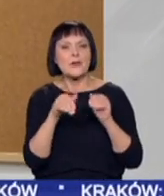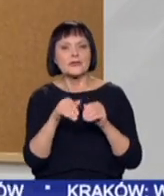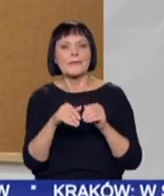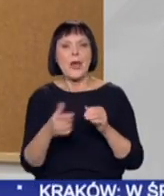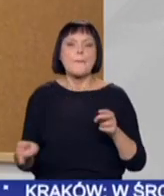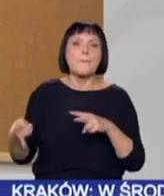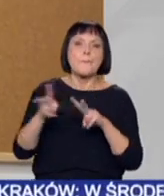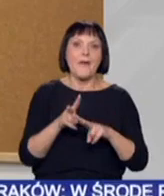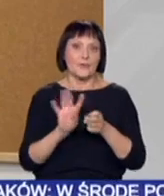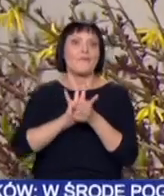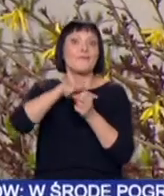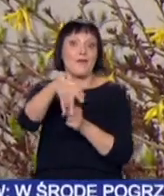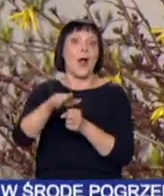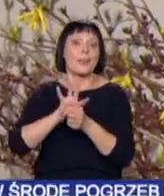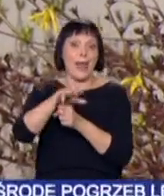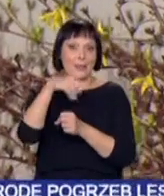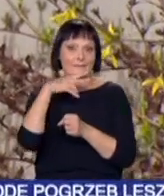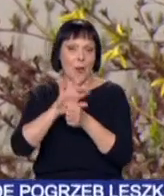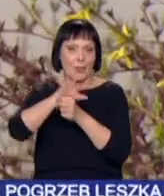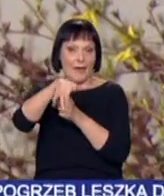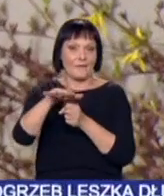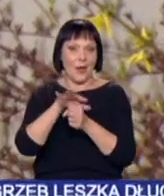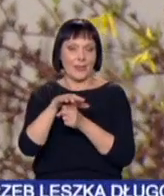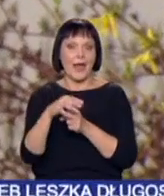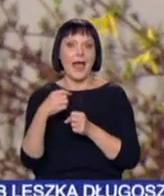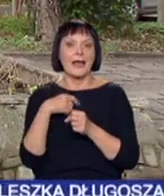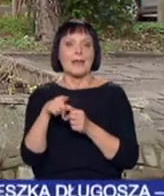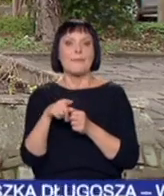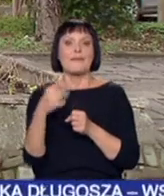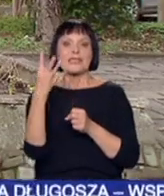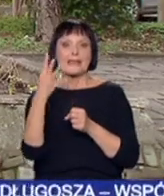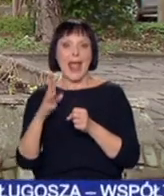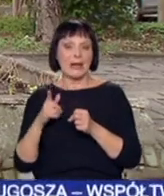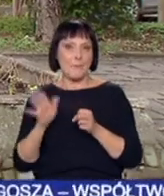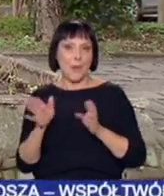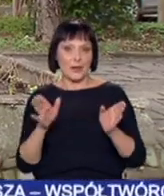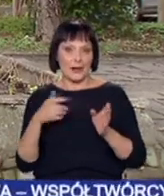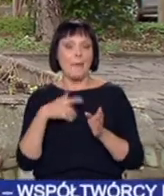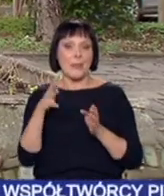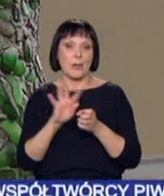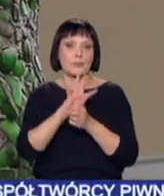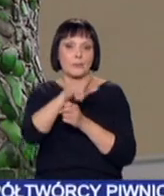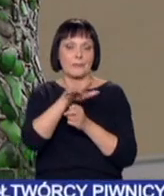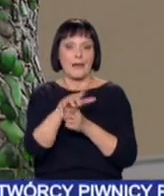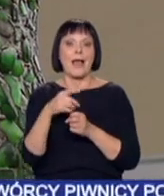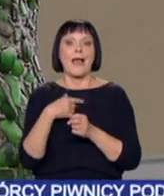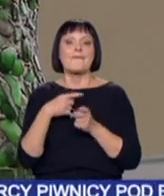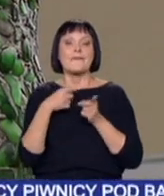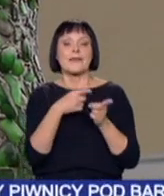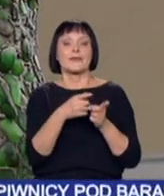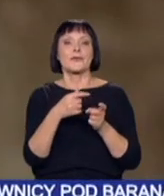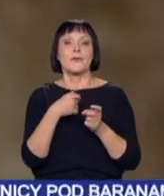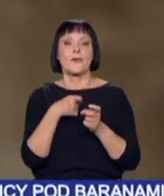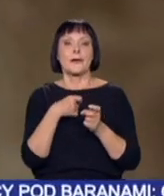powrót tej funkcji fontanny. Strumienie wody z takich czterech boków i tej nieckiej będą skierowane właśnie w kierunku